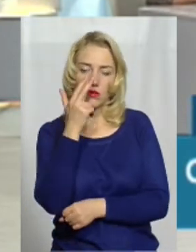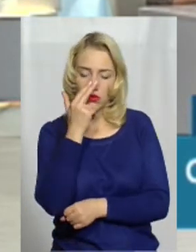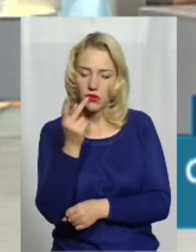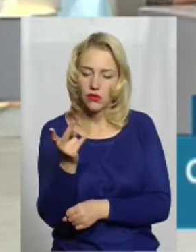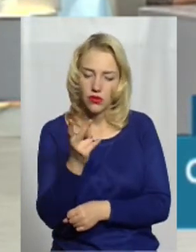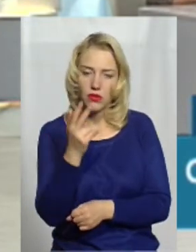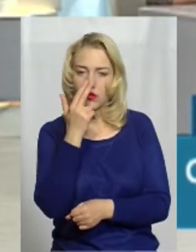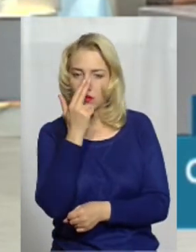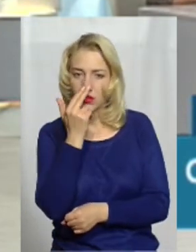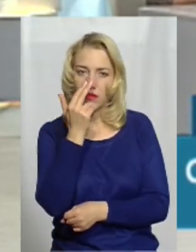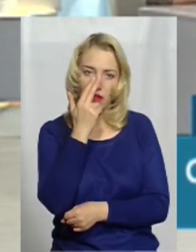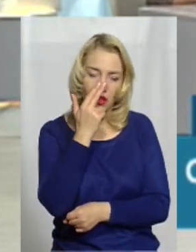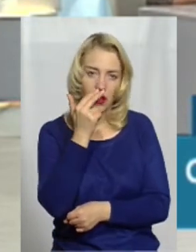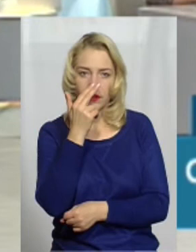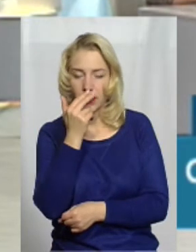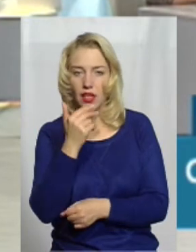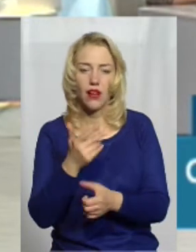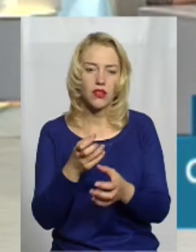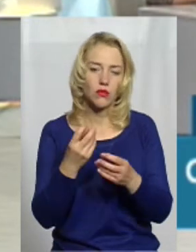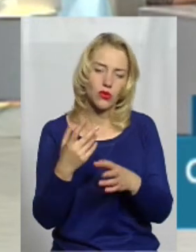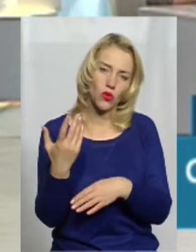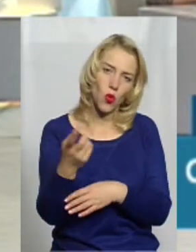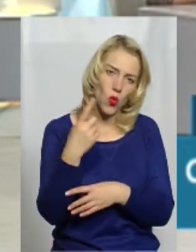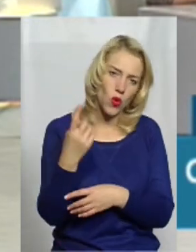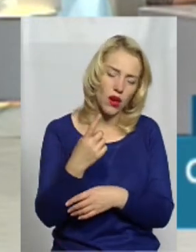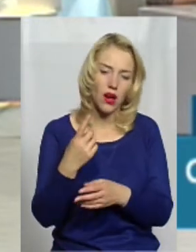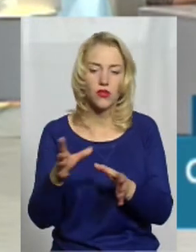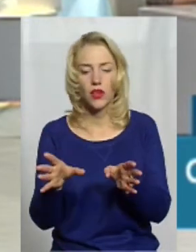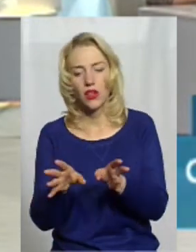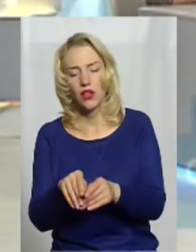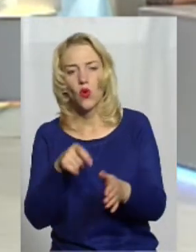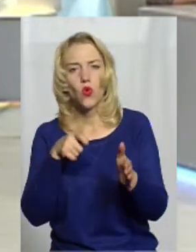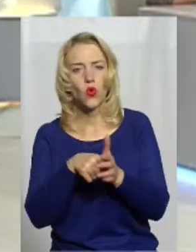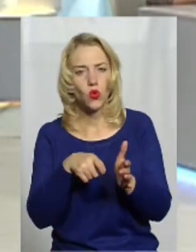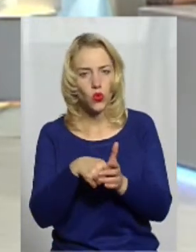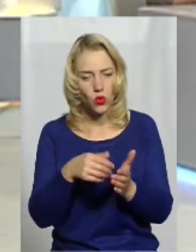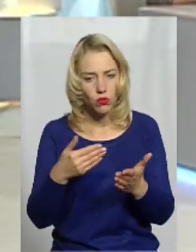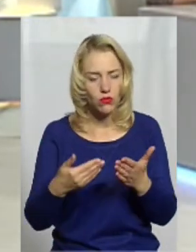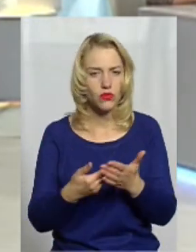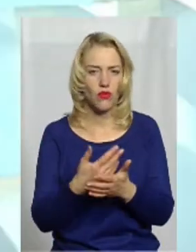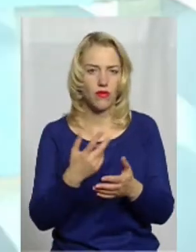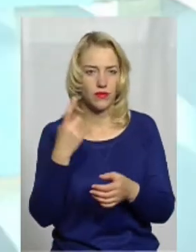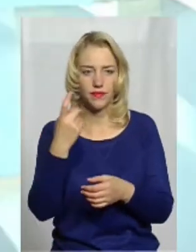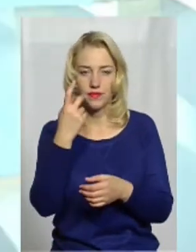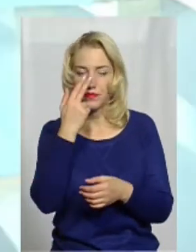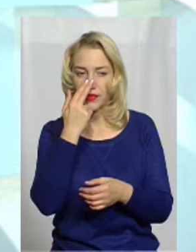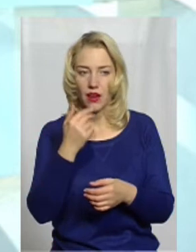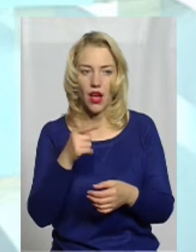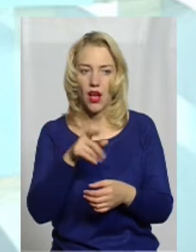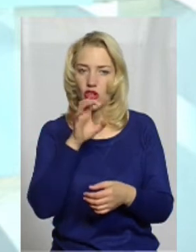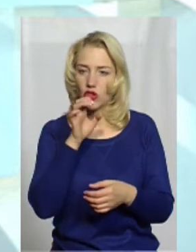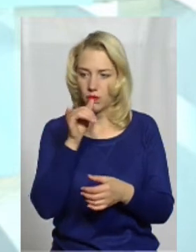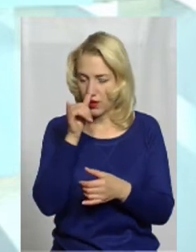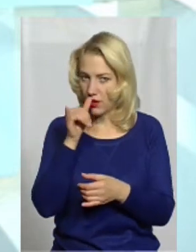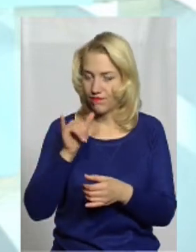один до одного. Вони починають просто гуляти, ходити. Він її годує. Вона не підпускає першим